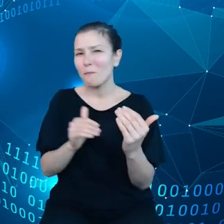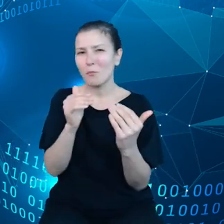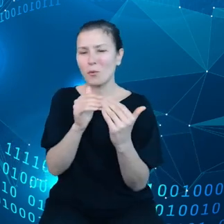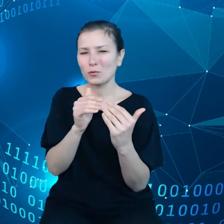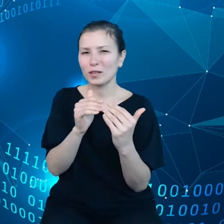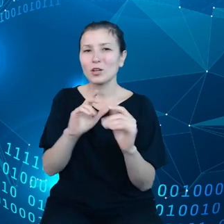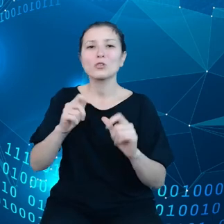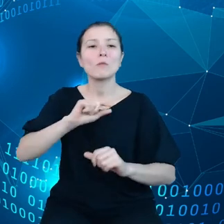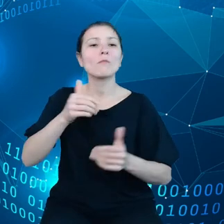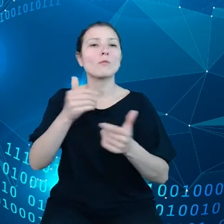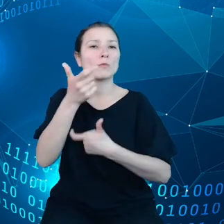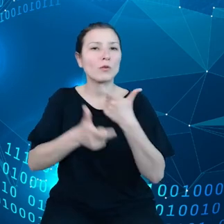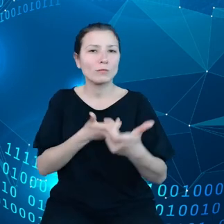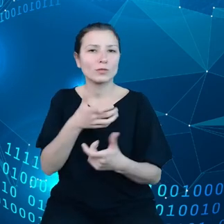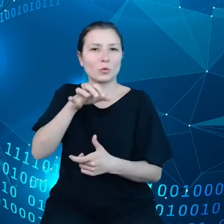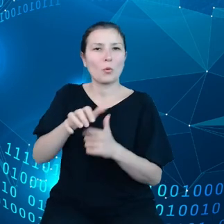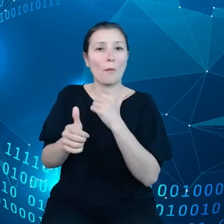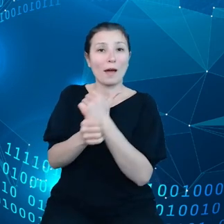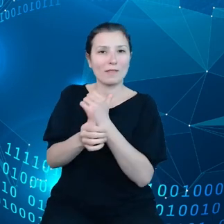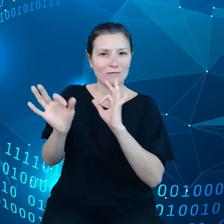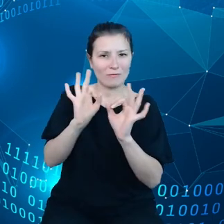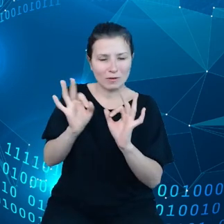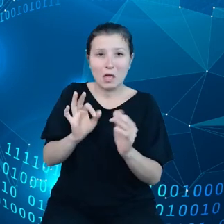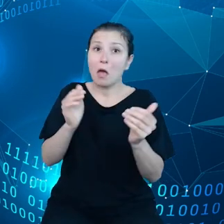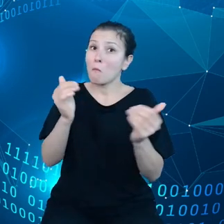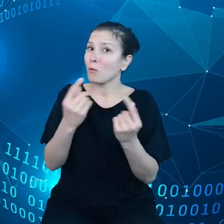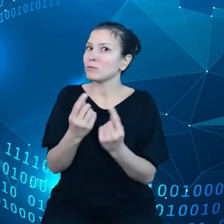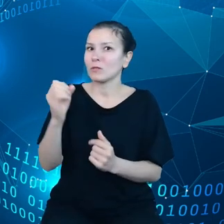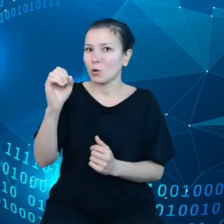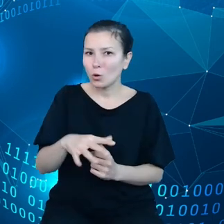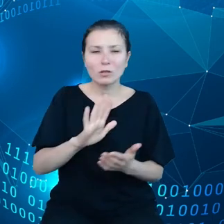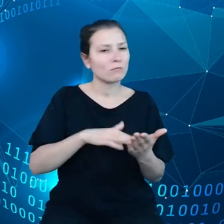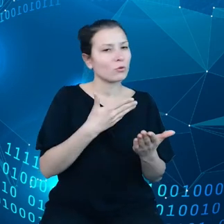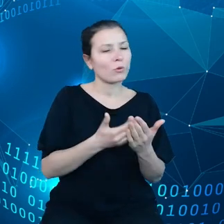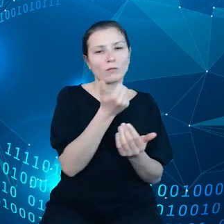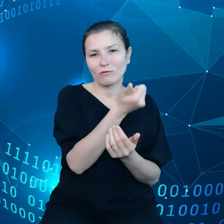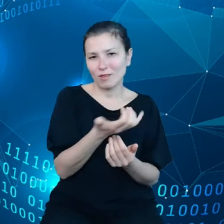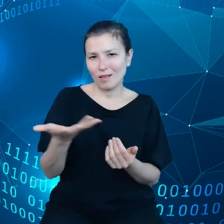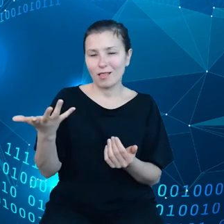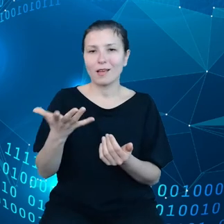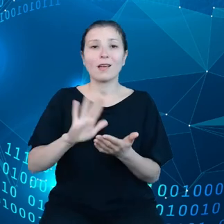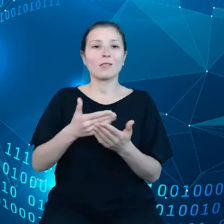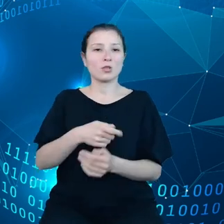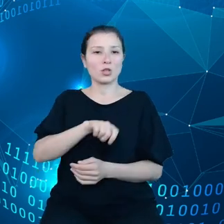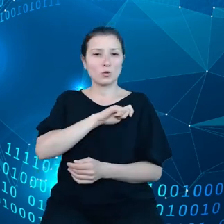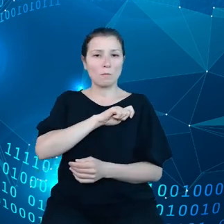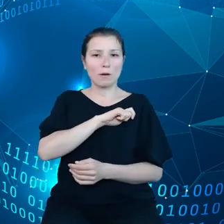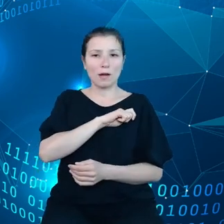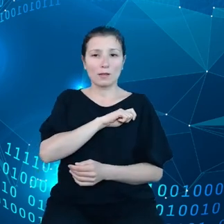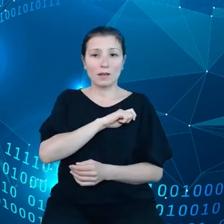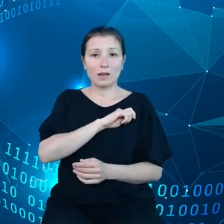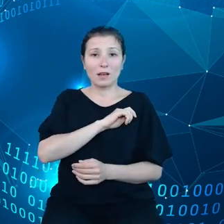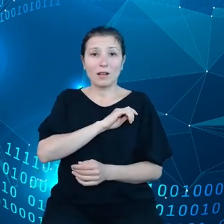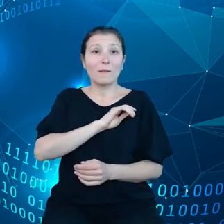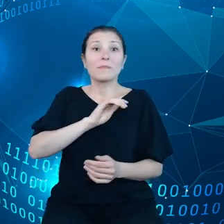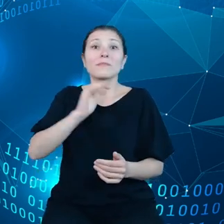informacjami. Mogłoby być gorzej. Przykładów mamy wiele. W Hiszpanii nie dowiemy się nic bez opłaty.